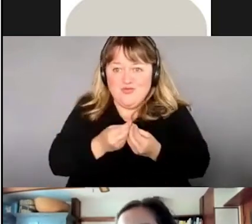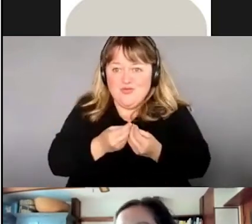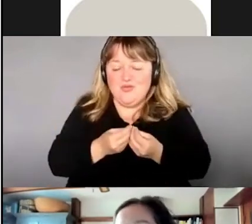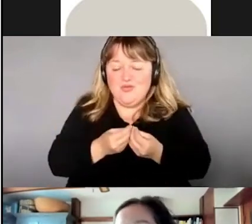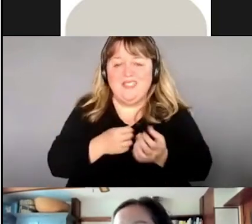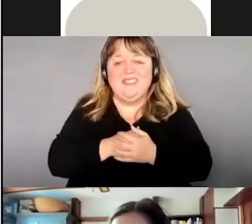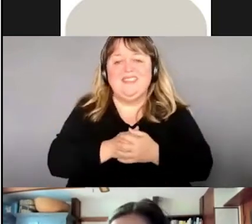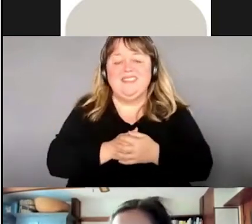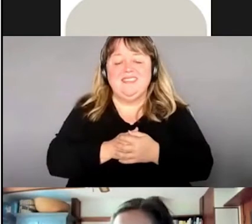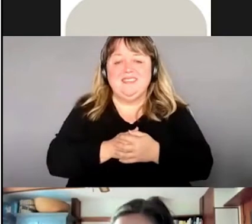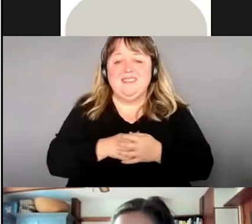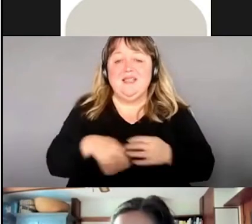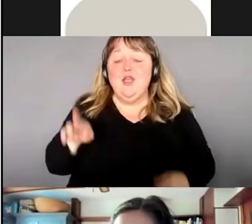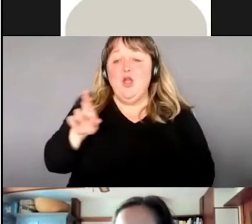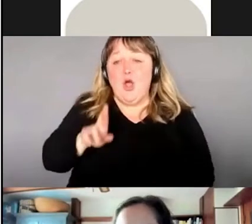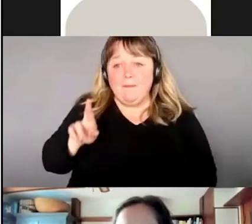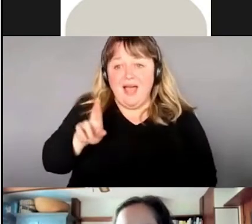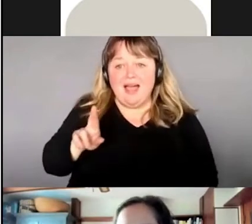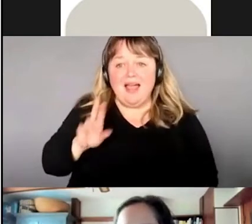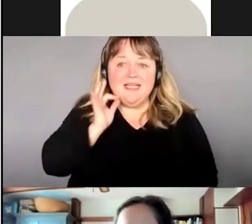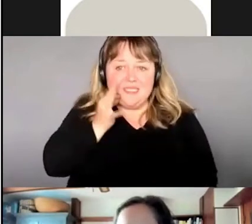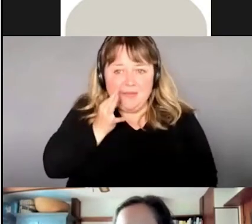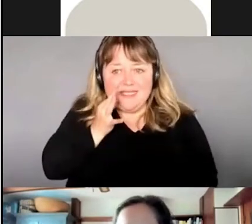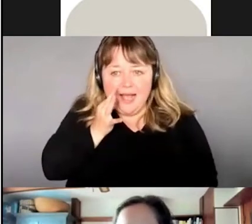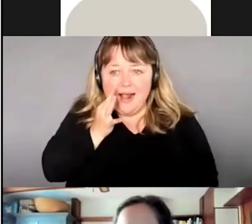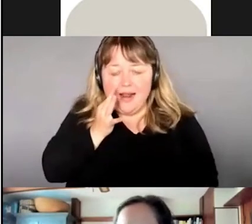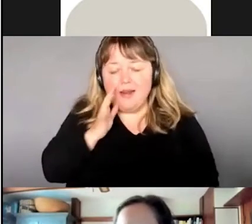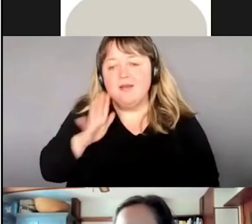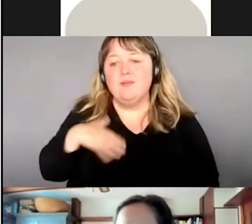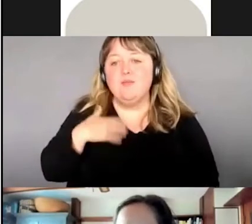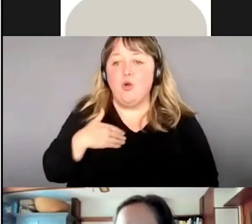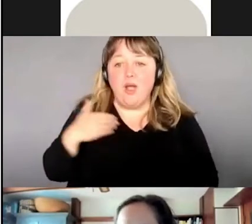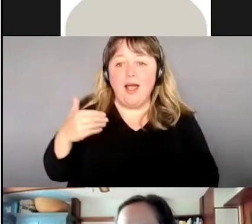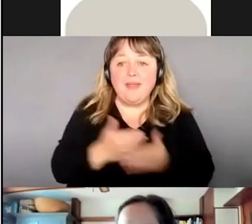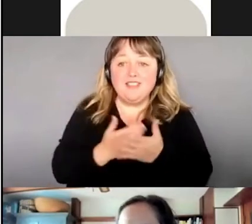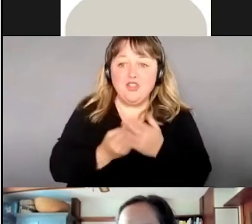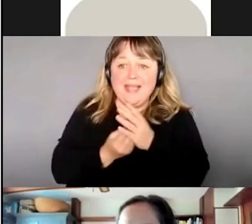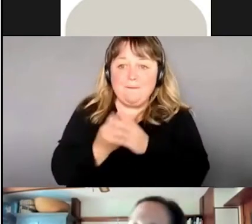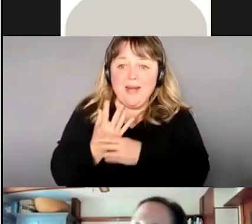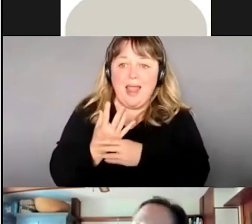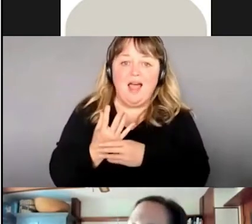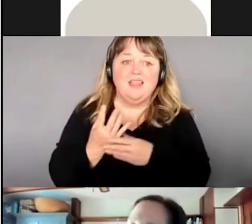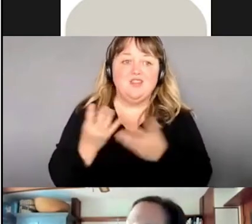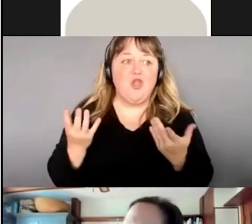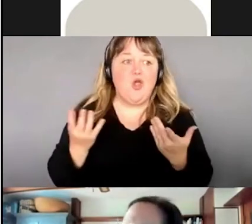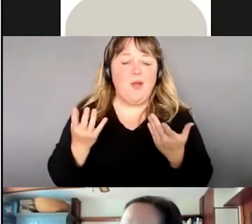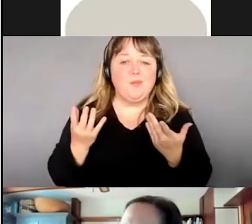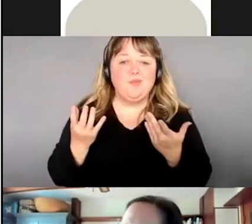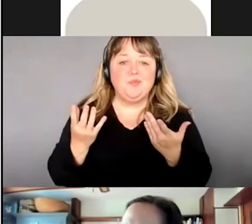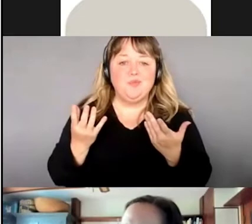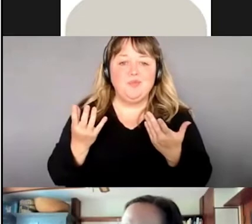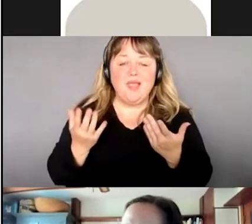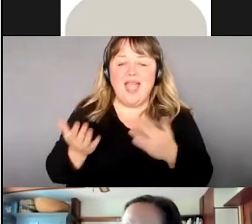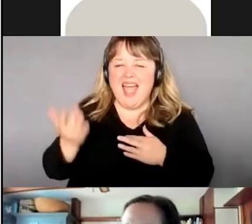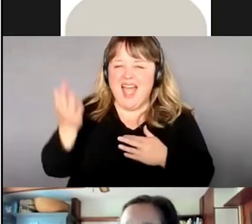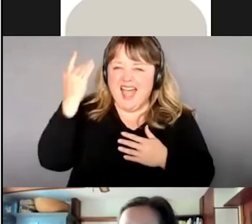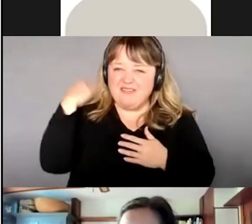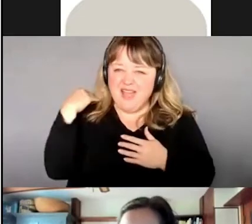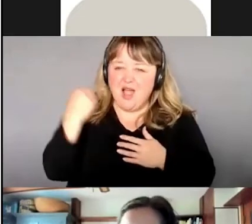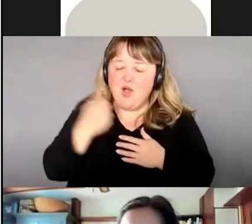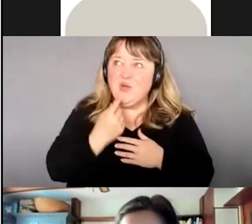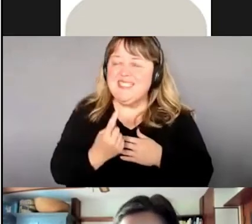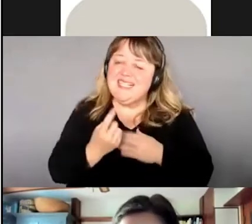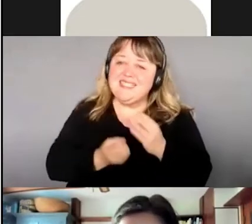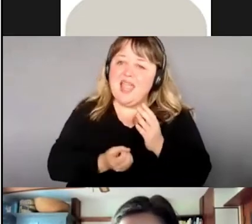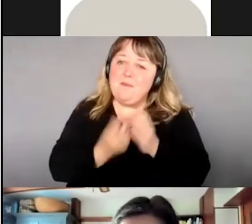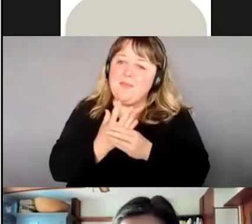Le romarin est particulier dans le sens que c'est une plante, on disait dans l'ancien temps que c'est une plante qui